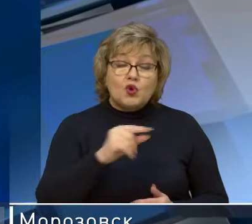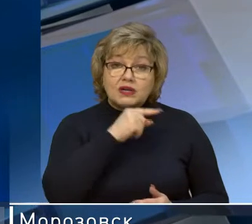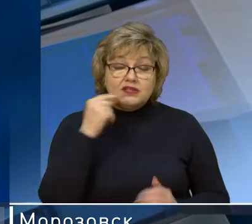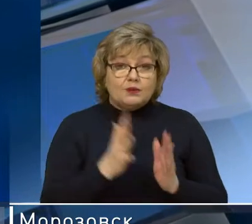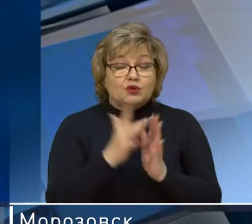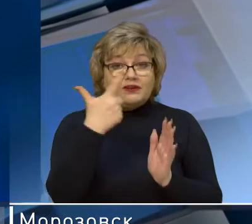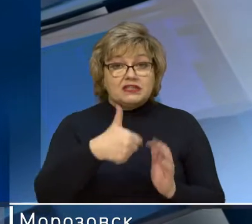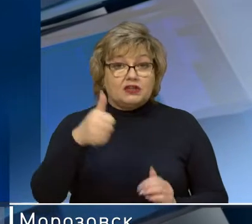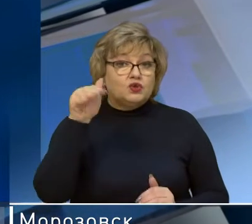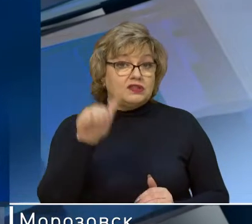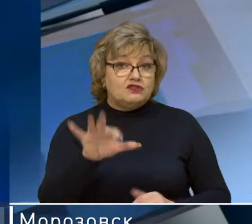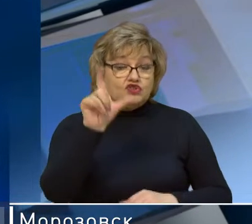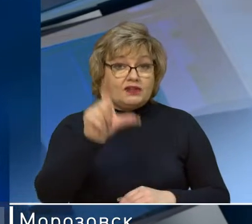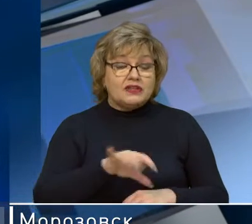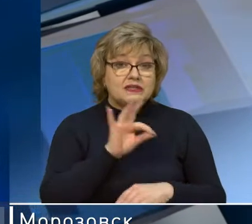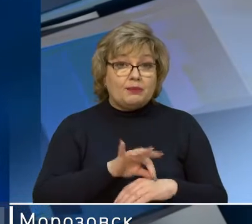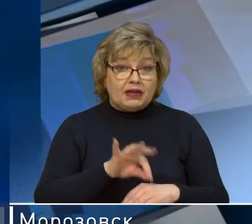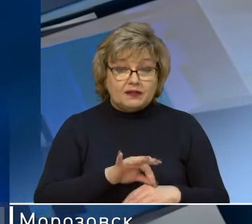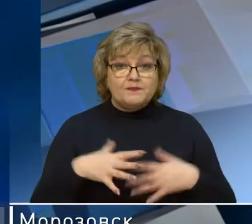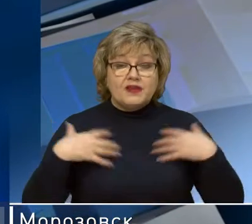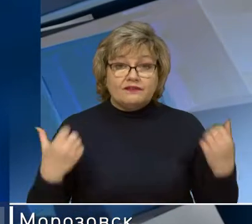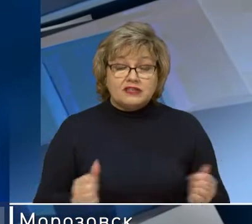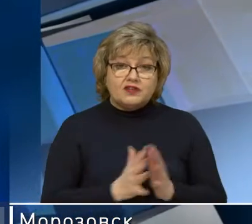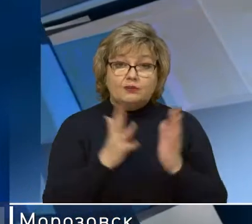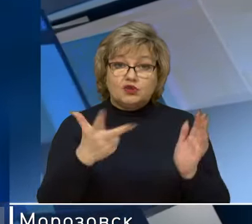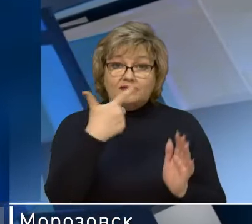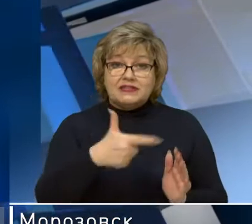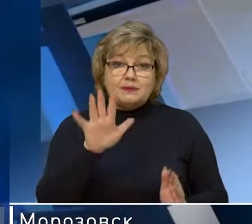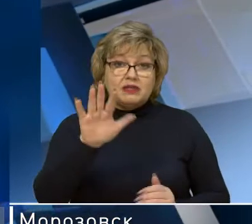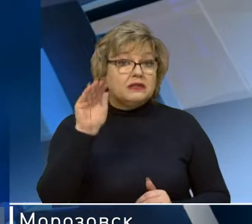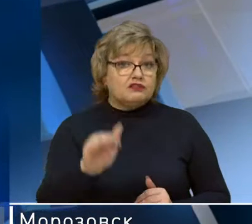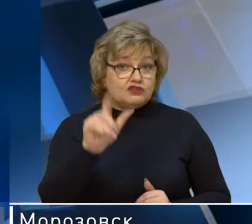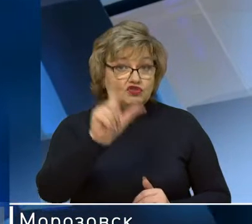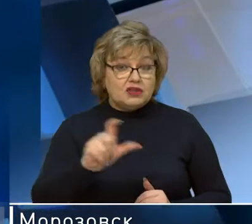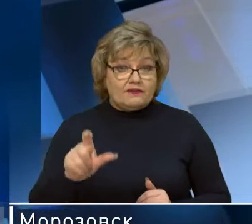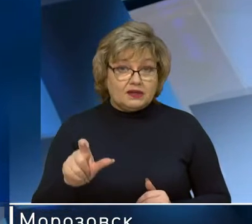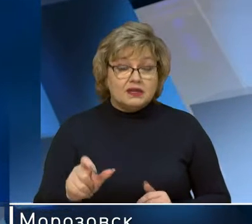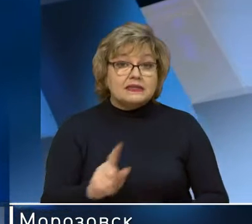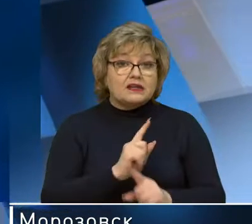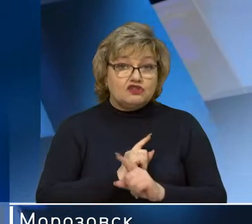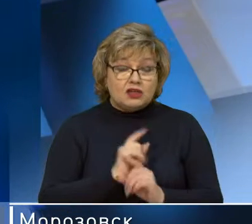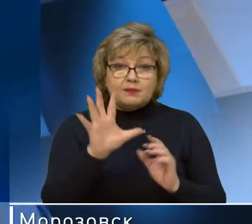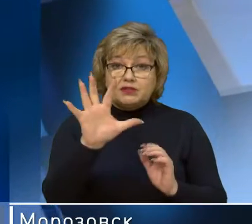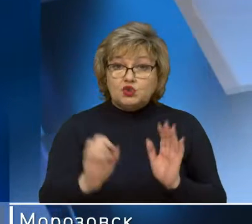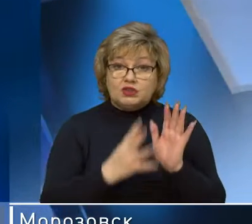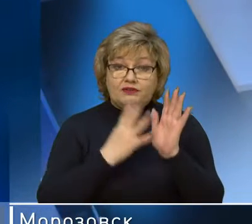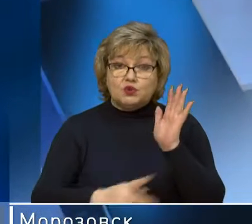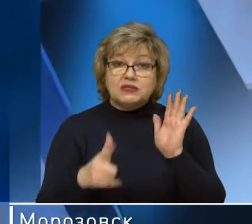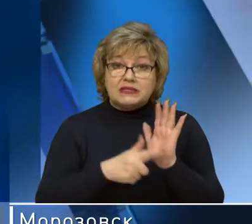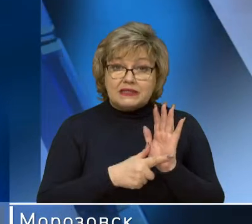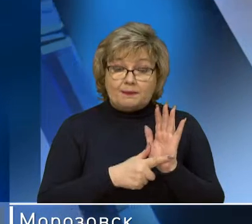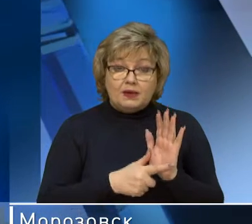21 тысячи человек заболело. Выздоровело свыше 25 тысяч человек. Скончалось 597.